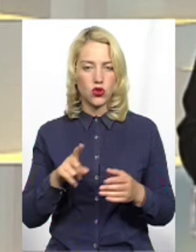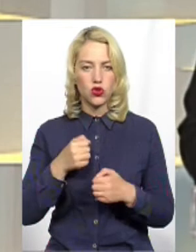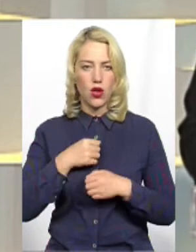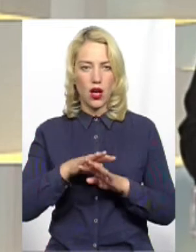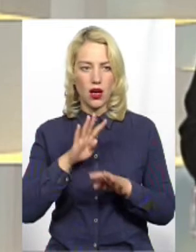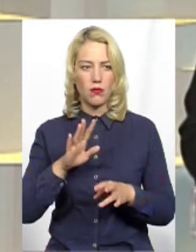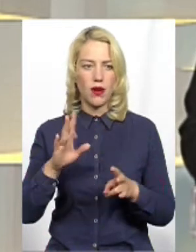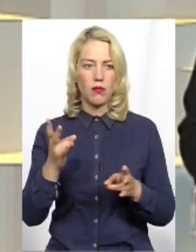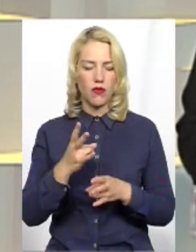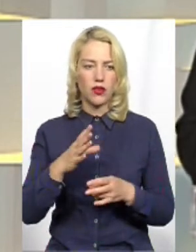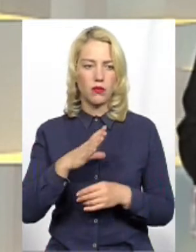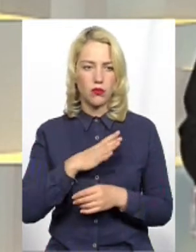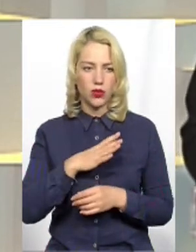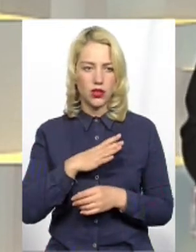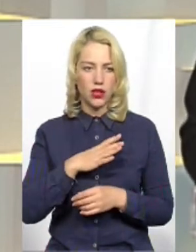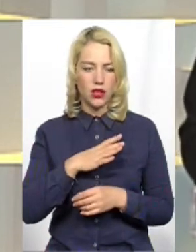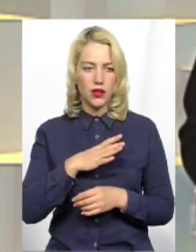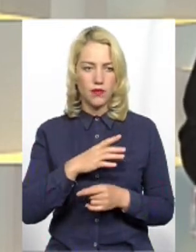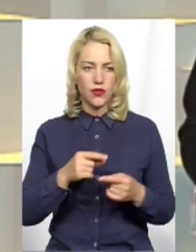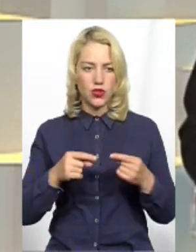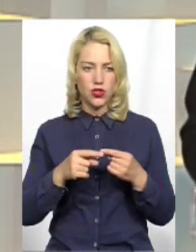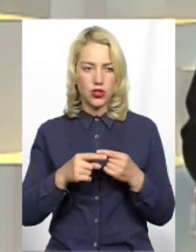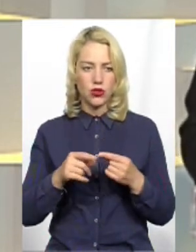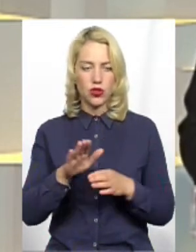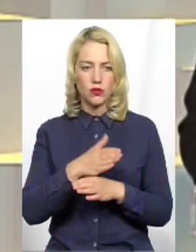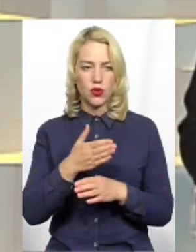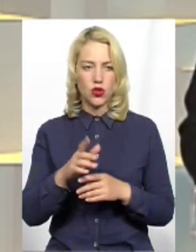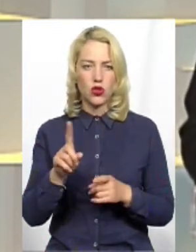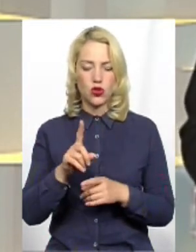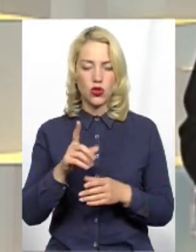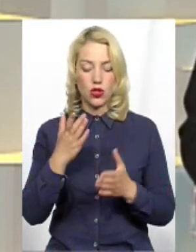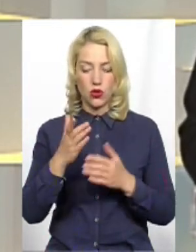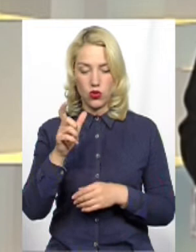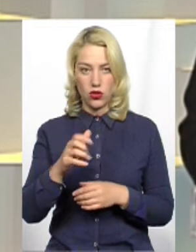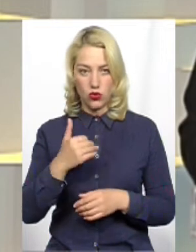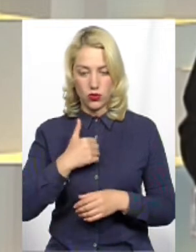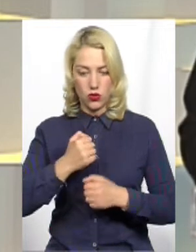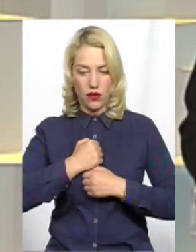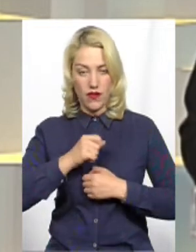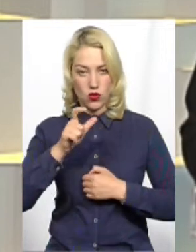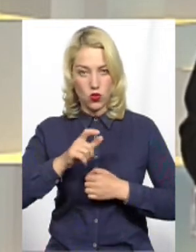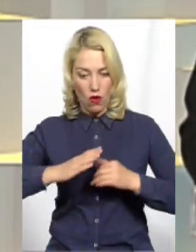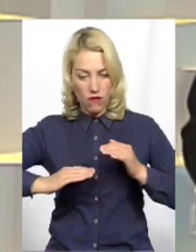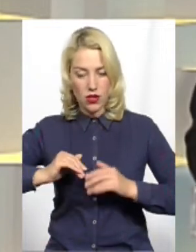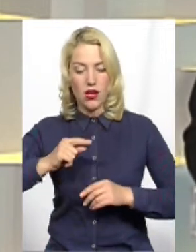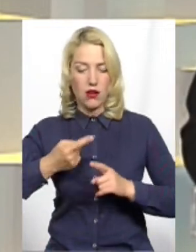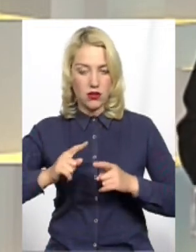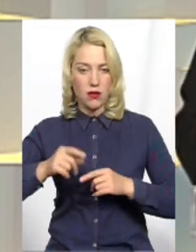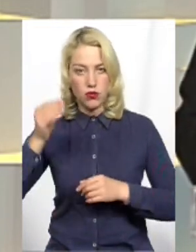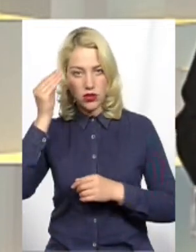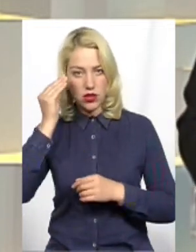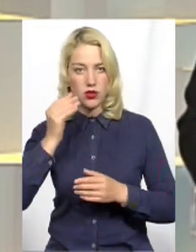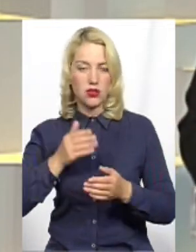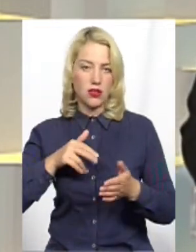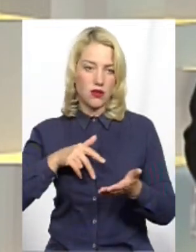тільки на контрактній основі. Людина повинна чітко приділити все, що вона хоче бути військовою, от, і з цих позицій, тому вона і